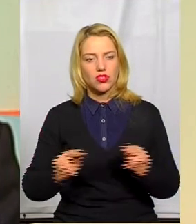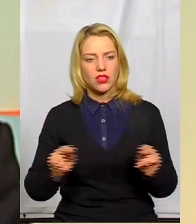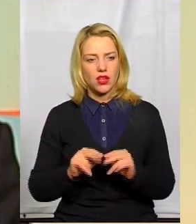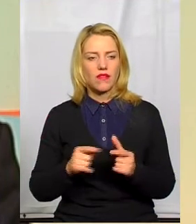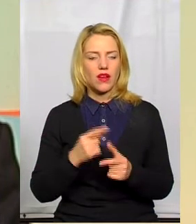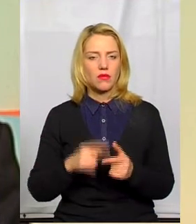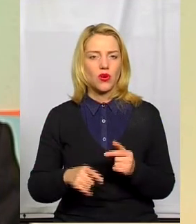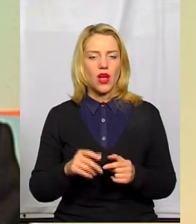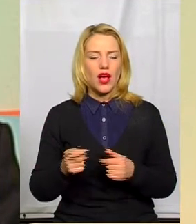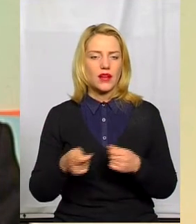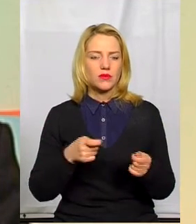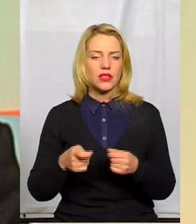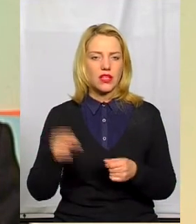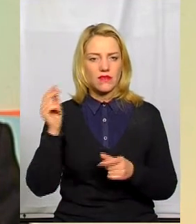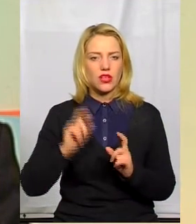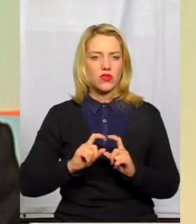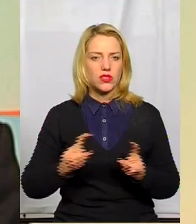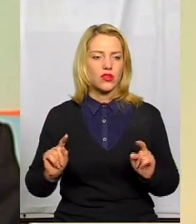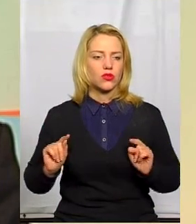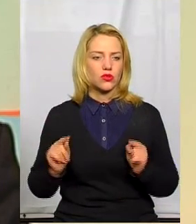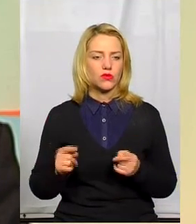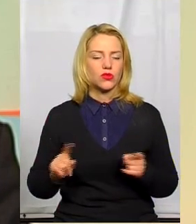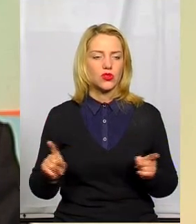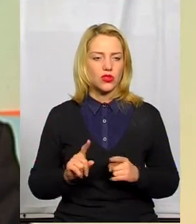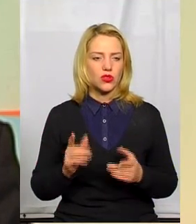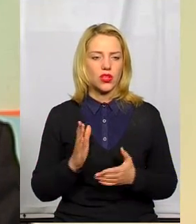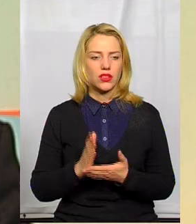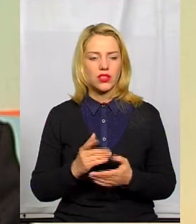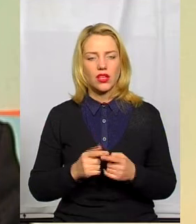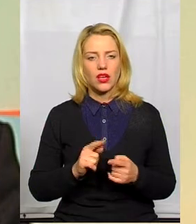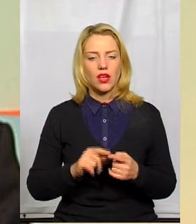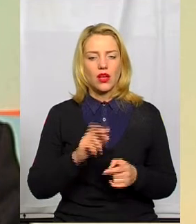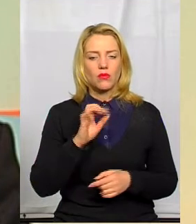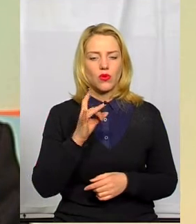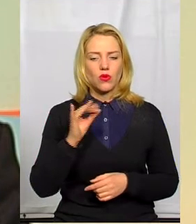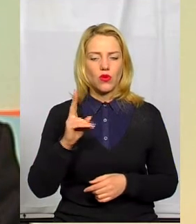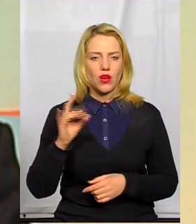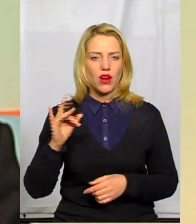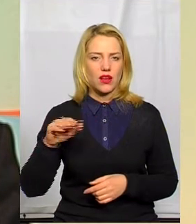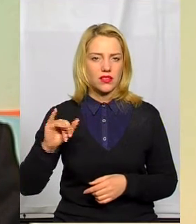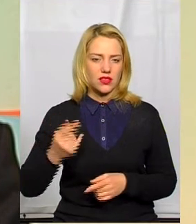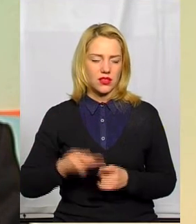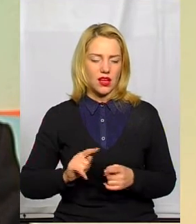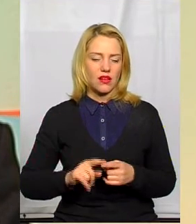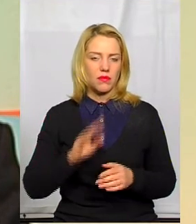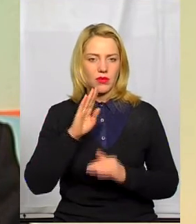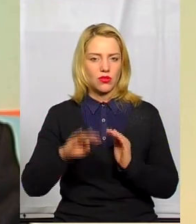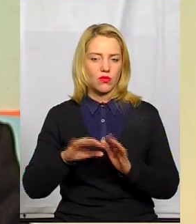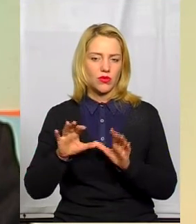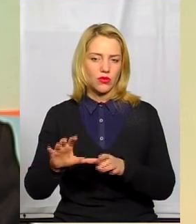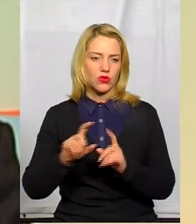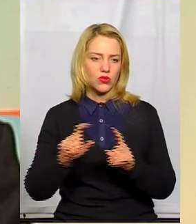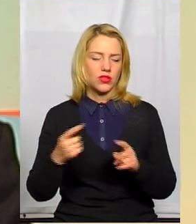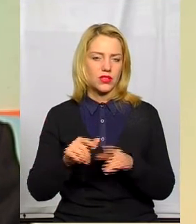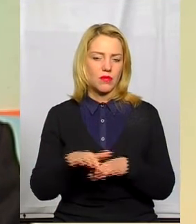вчителів або десь адміністрації навчального закладу, тому що є бюрократичні норми, вони ще під опікою школи, і, звичайно, це масовий